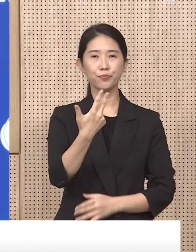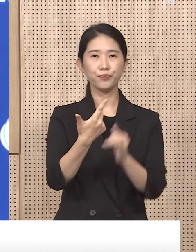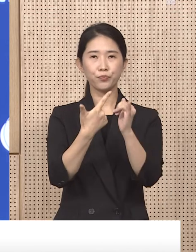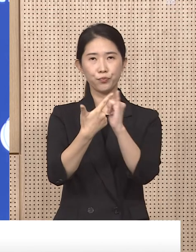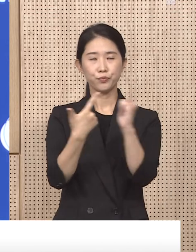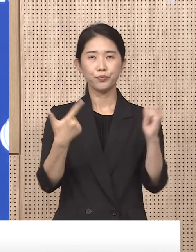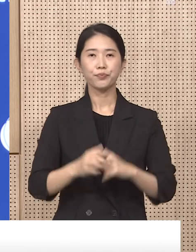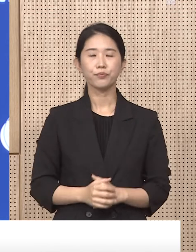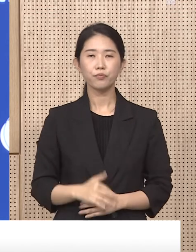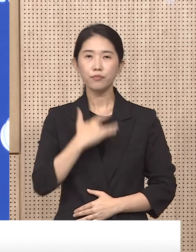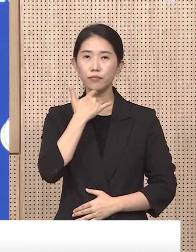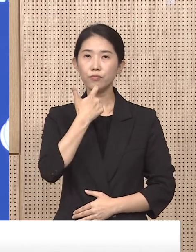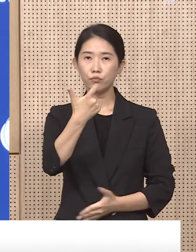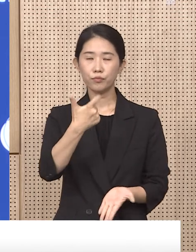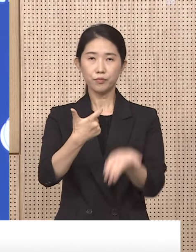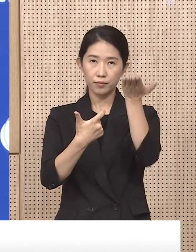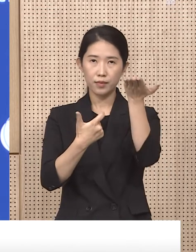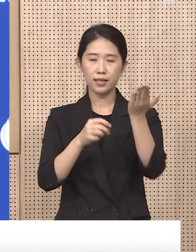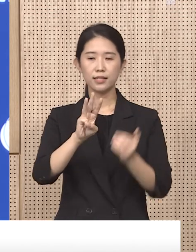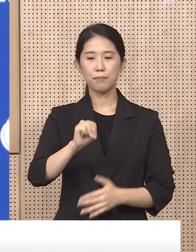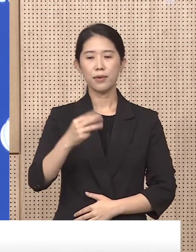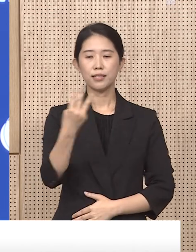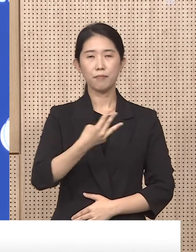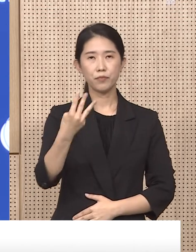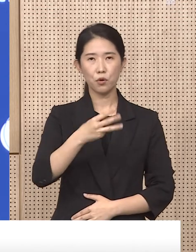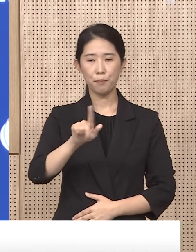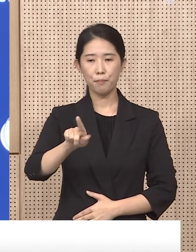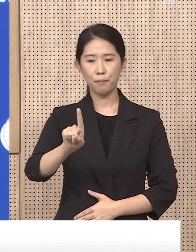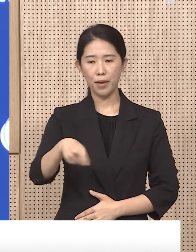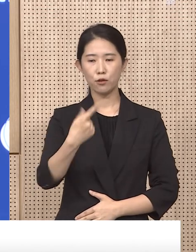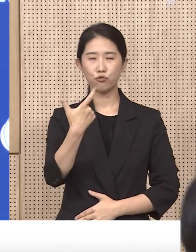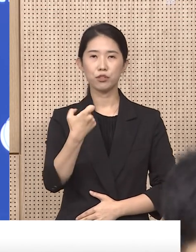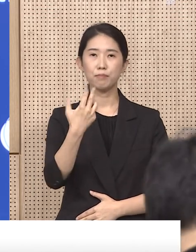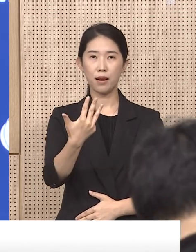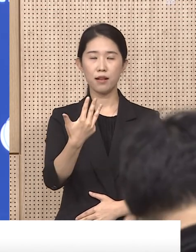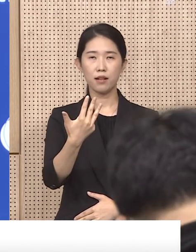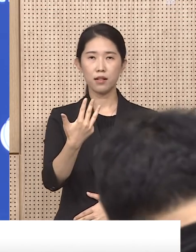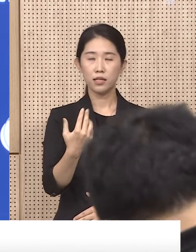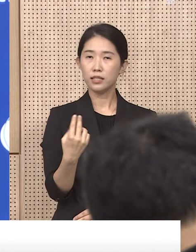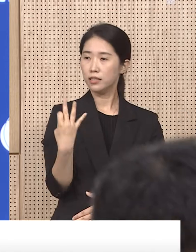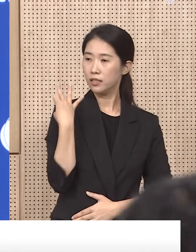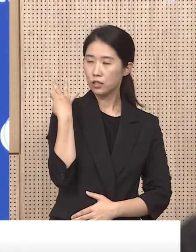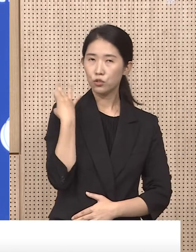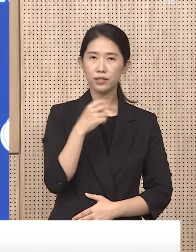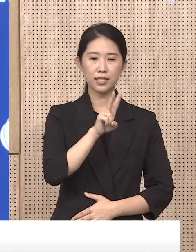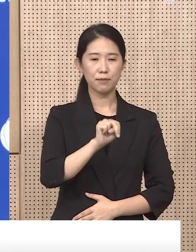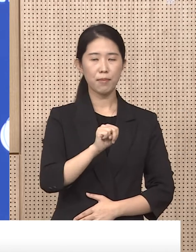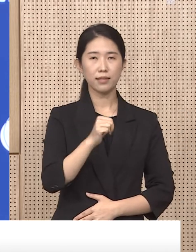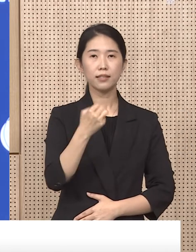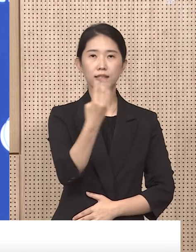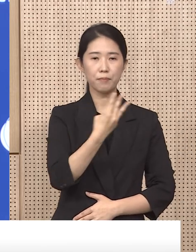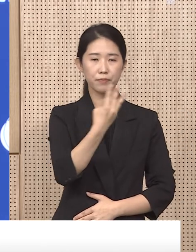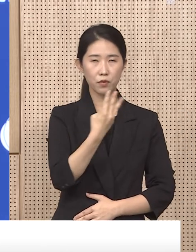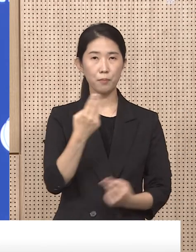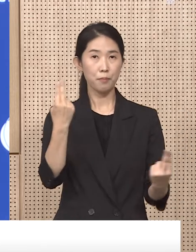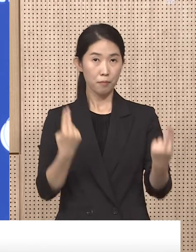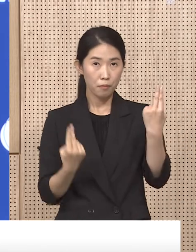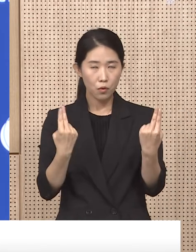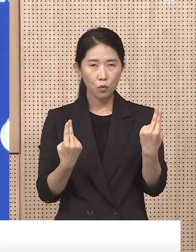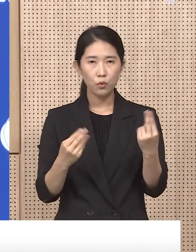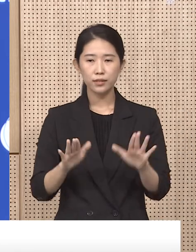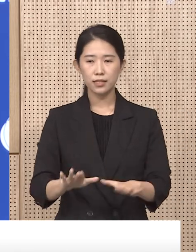고위험 군인 60세 이상 확진자는 3만 3천 168명으로 전주에 2만 3천 141명 대비